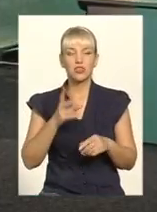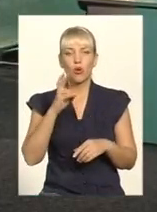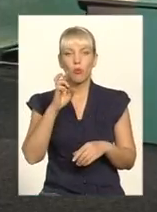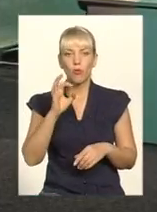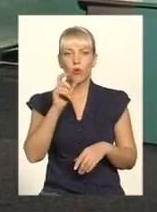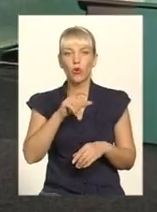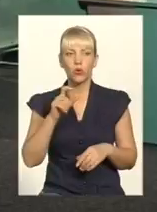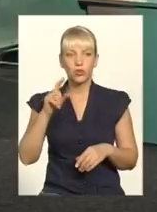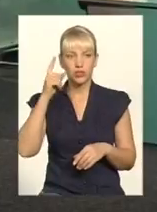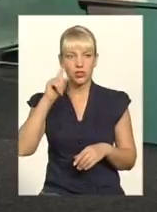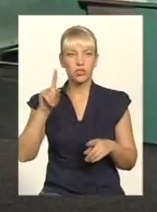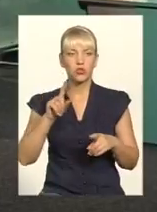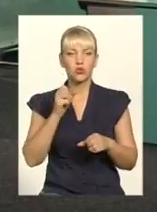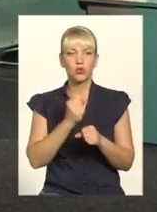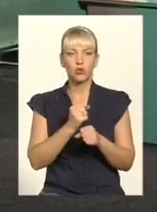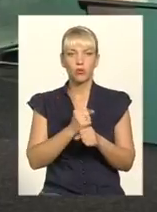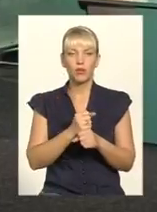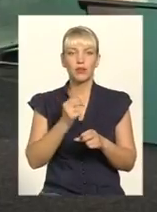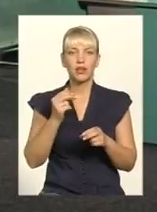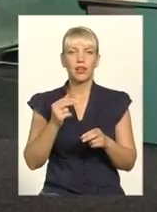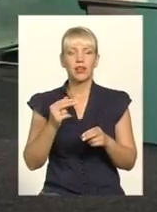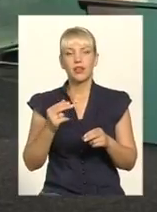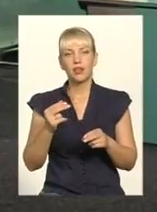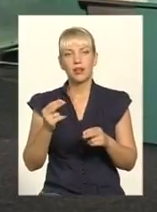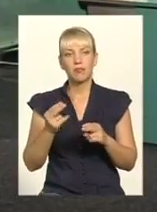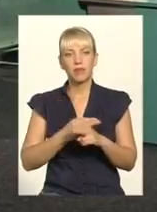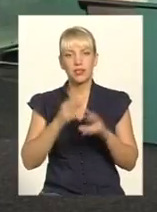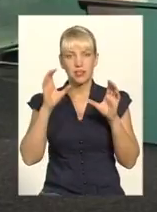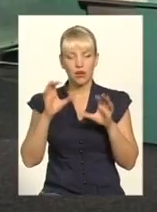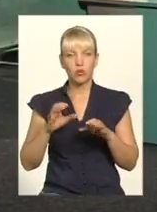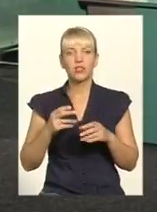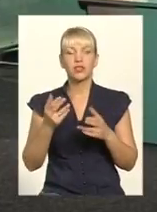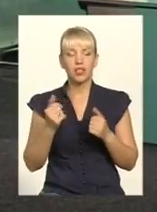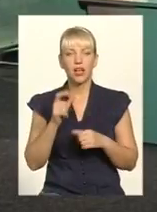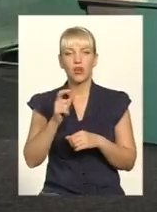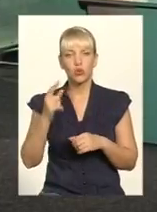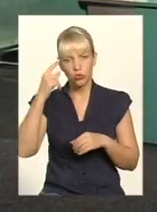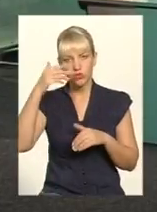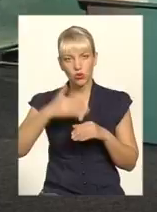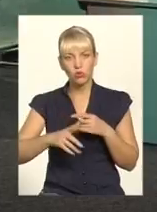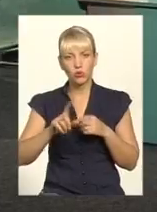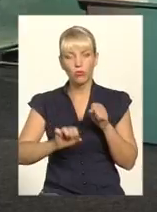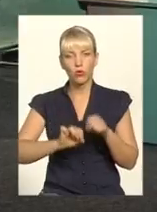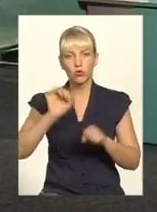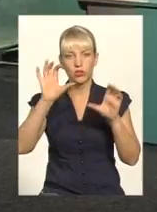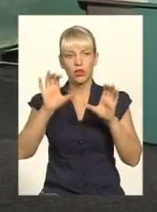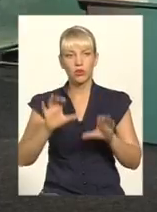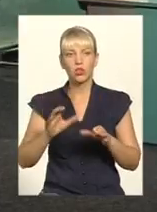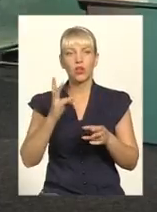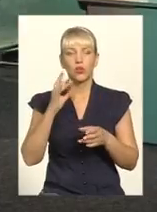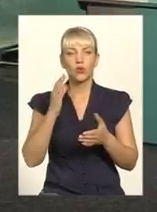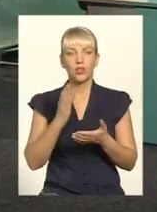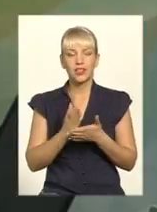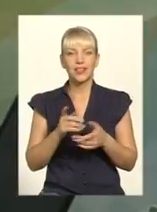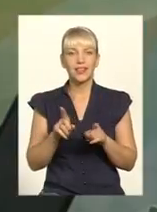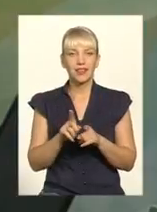беззаконно. Вони порушують закон, вони це розуміють, усвідомлюють, але в той же час є поняття такої адреналінової голки,